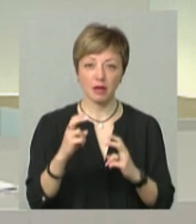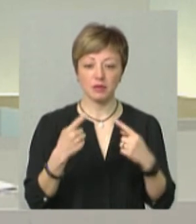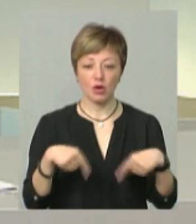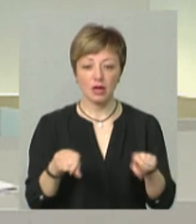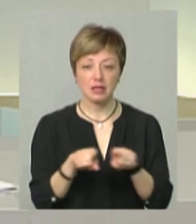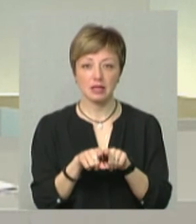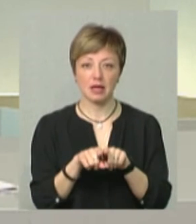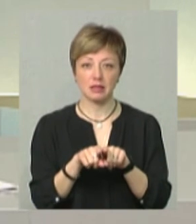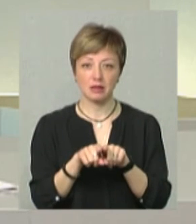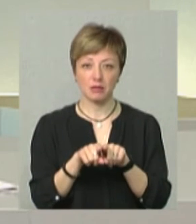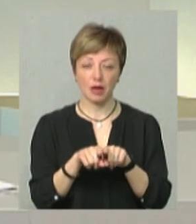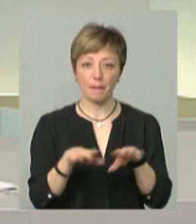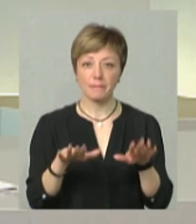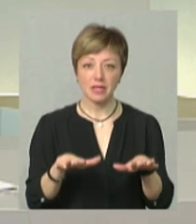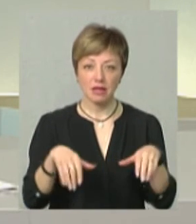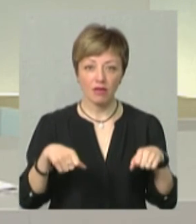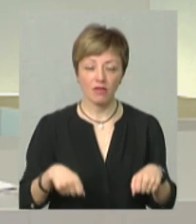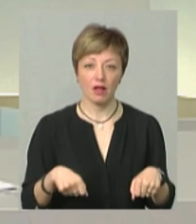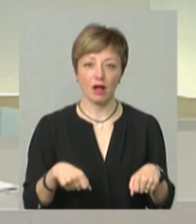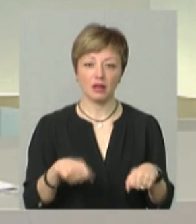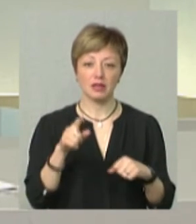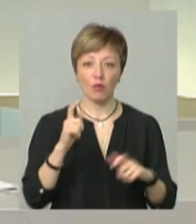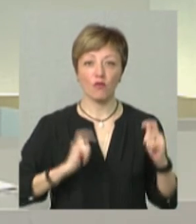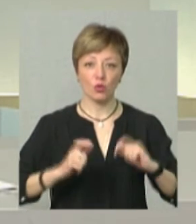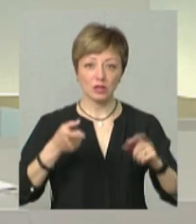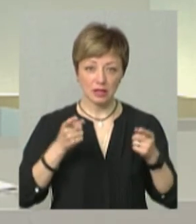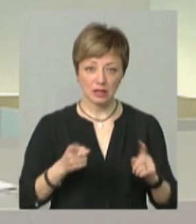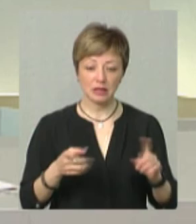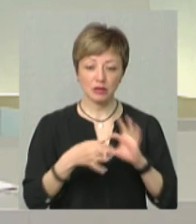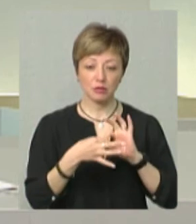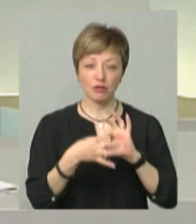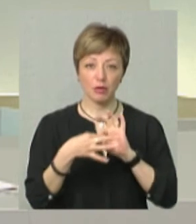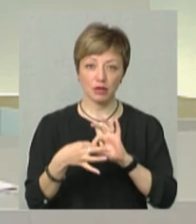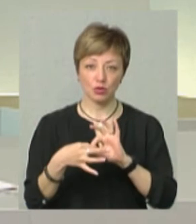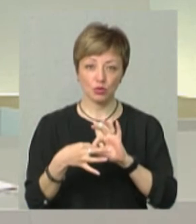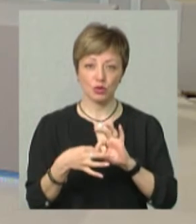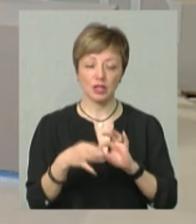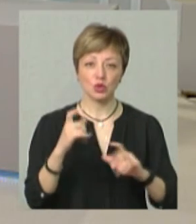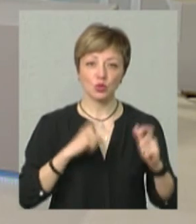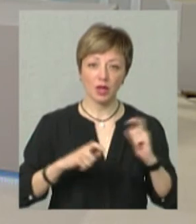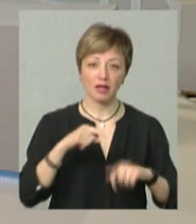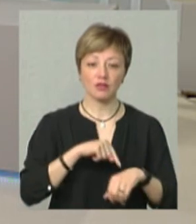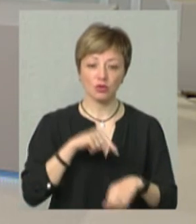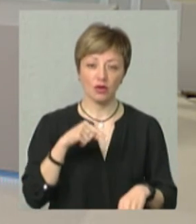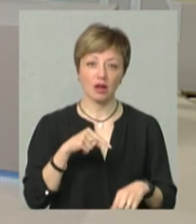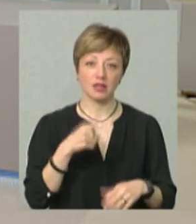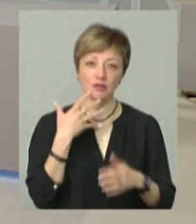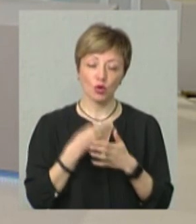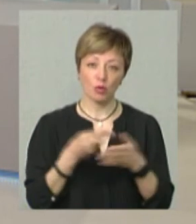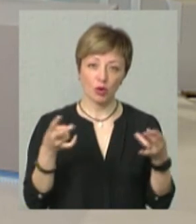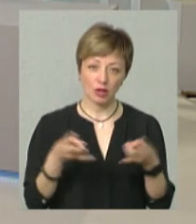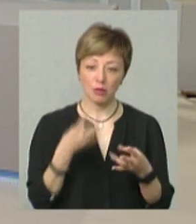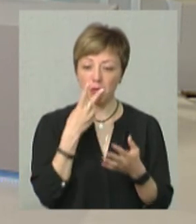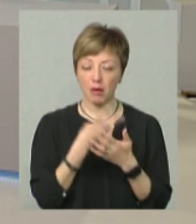організаціями, місцевою владою. Тобто там вузи дійсно співпрацюють, і студенти відчувають свою потребу,